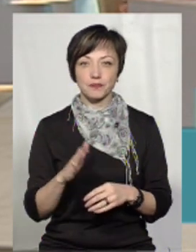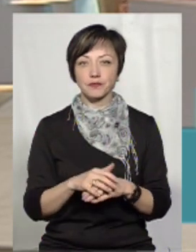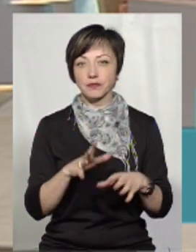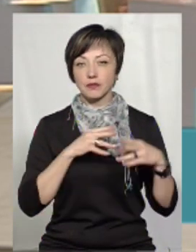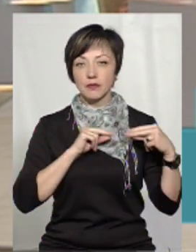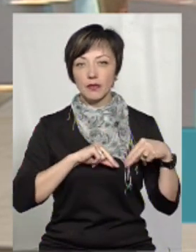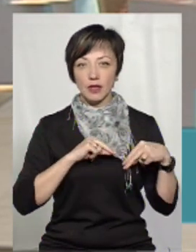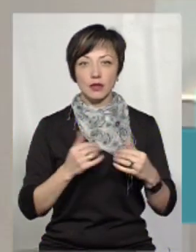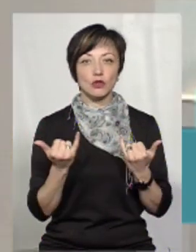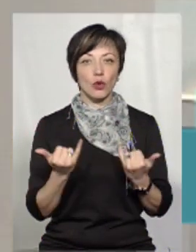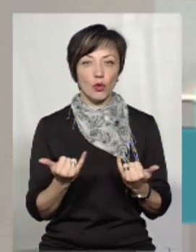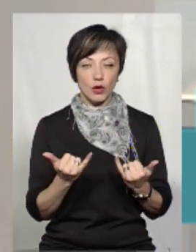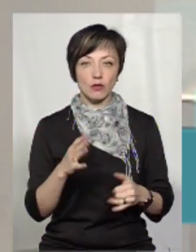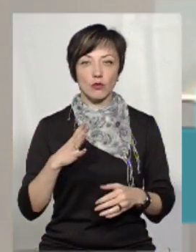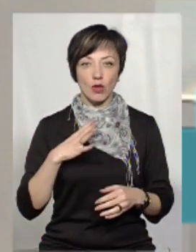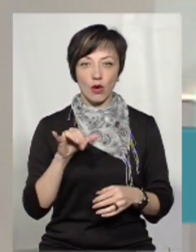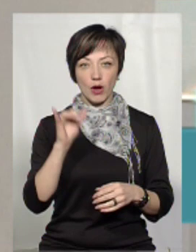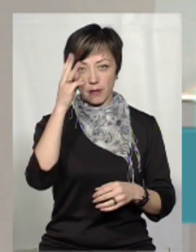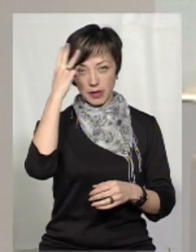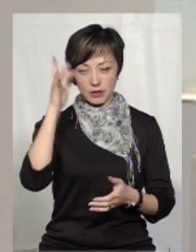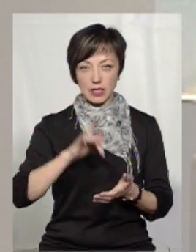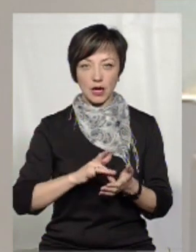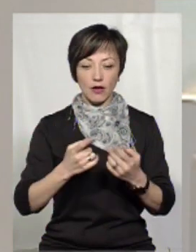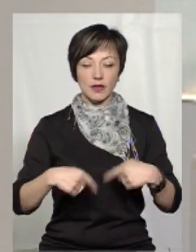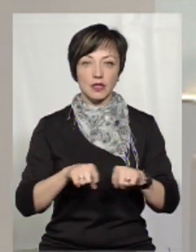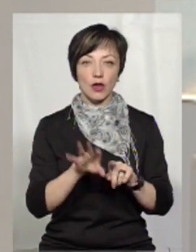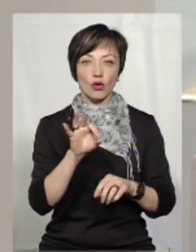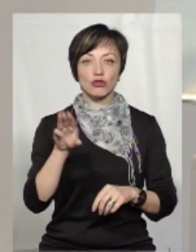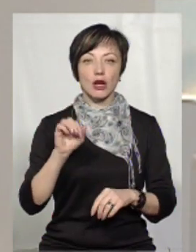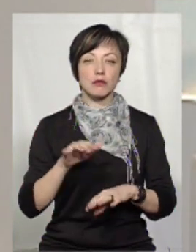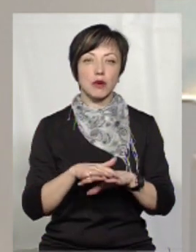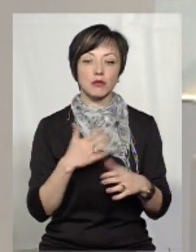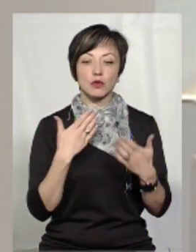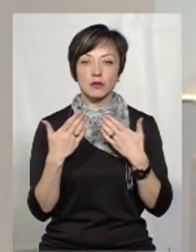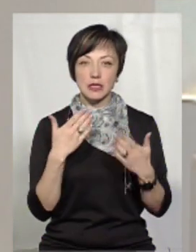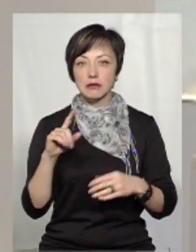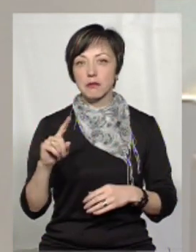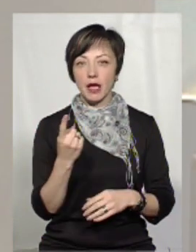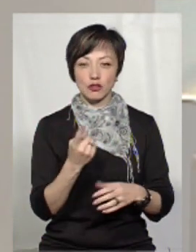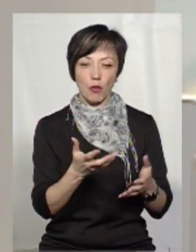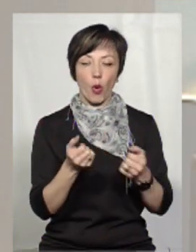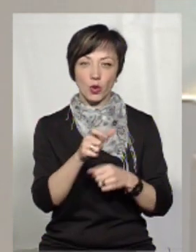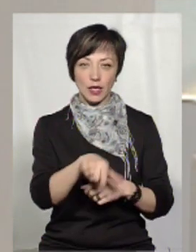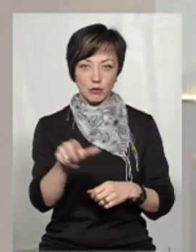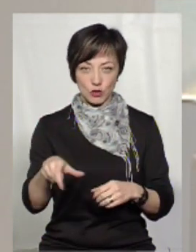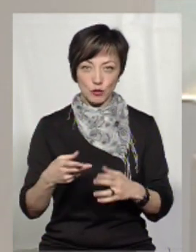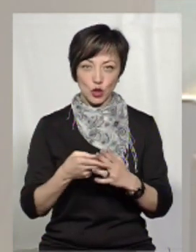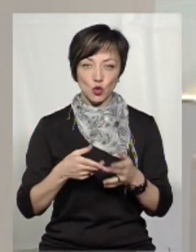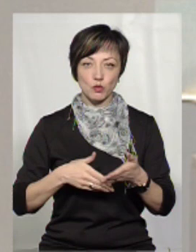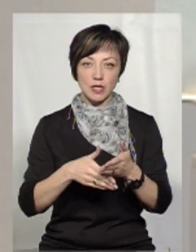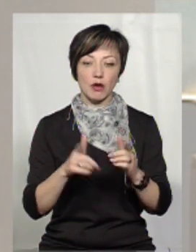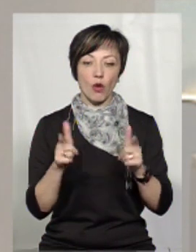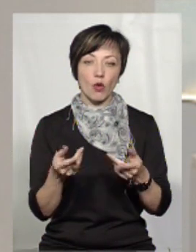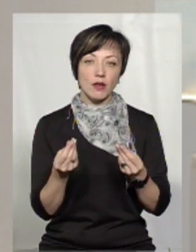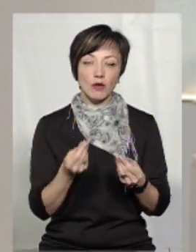колега Вікторія Зелінська сьогодні була у Хмельницькому центральному відділенні щодбанку, поспілкувалася із першими отримувачами субсидії